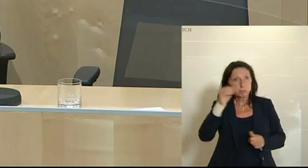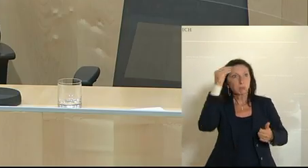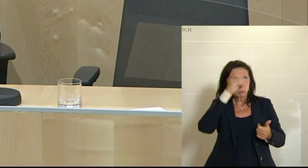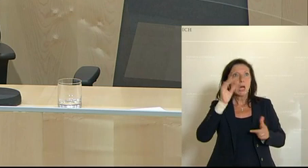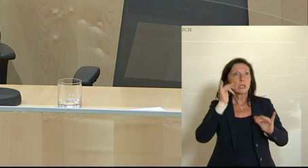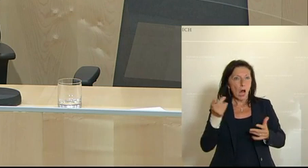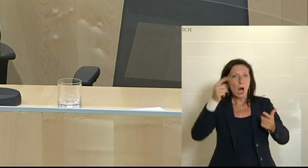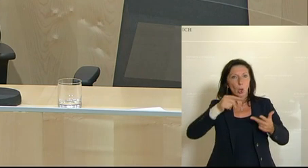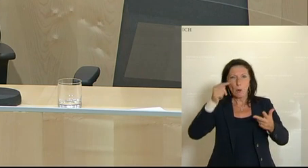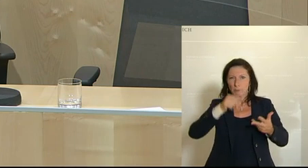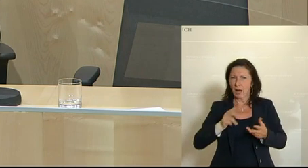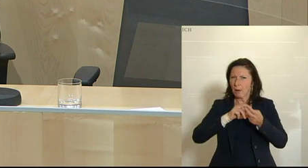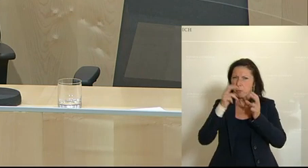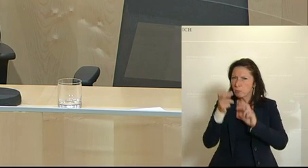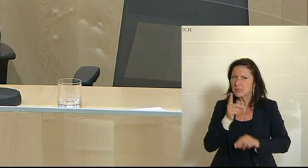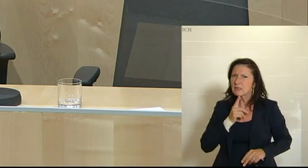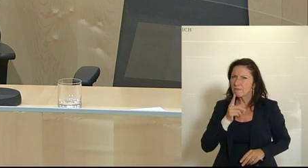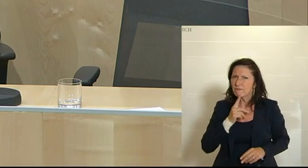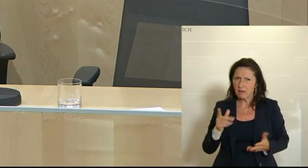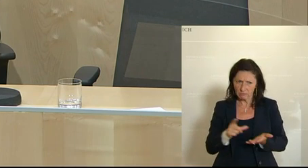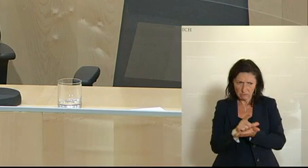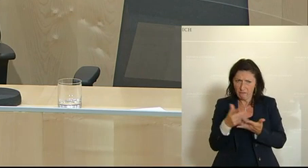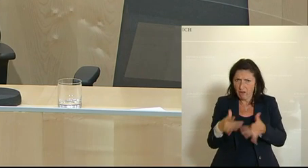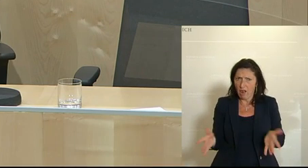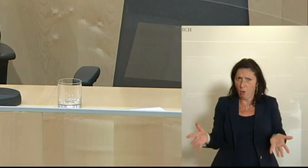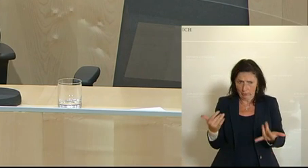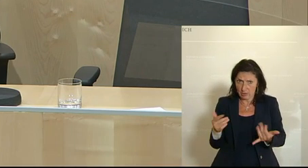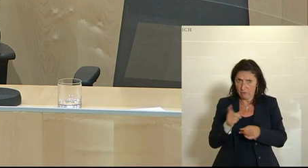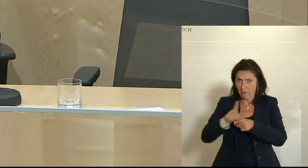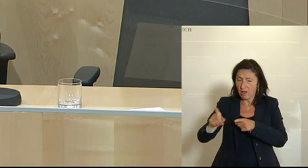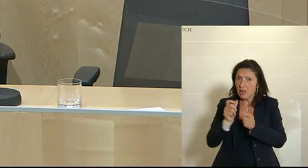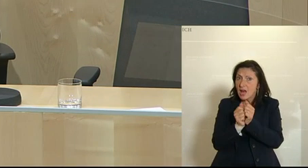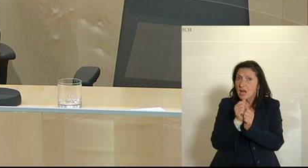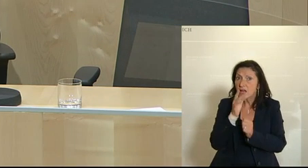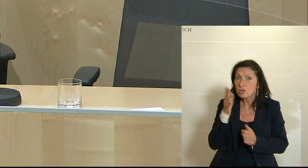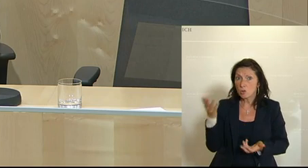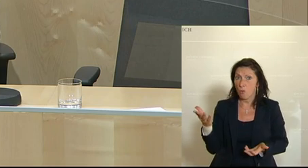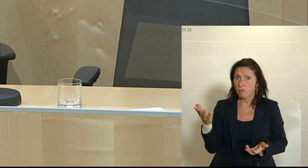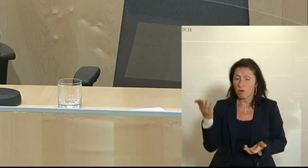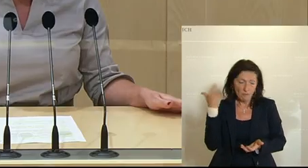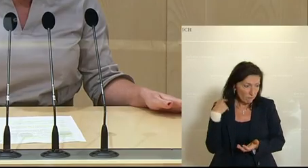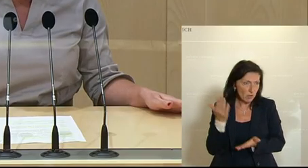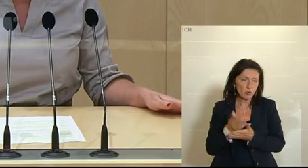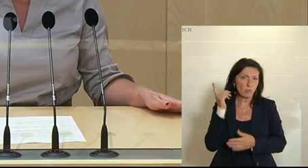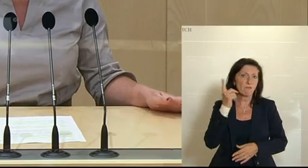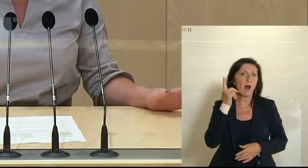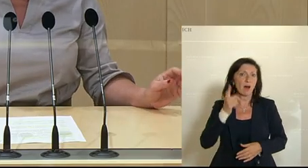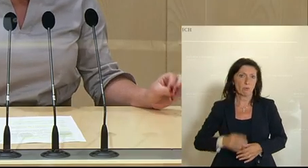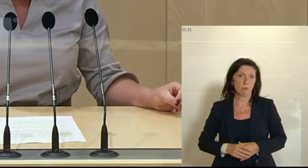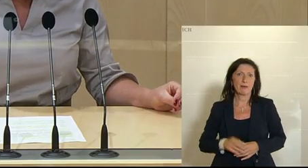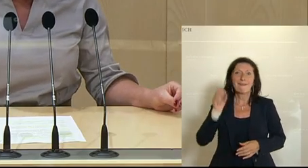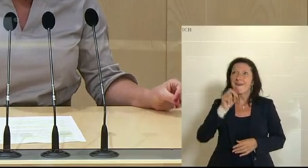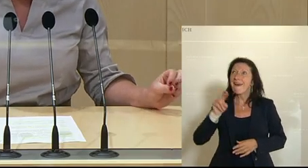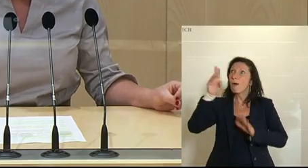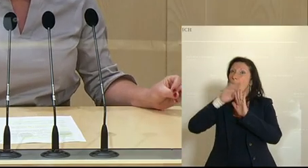haben somit eine Zeit vergeudet, die uns jetzt fehlt. Sogar der Rechnungshof hat bereits davor gewarnt, dass die Umsetzung der